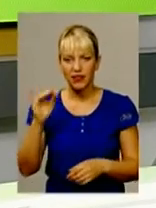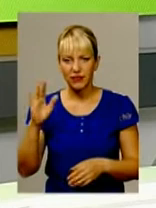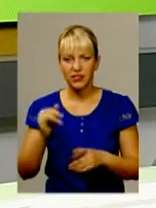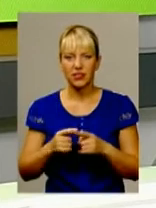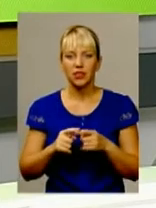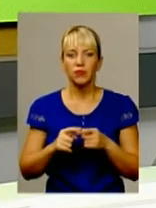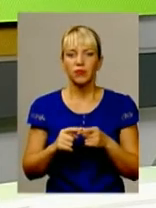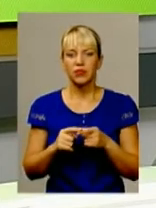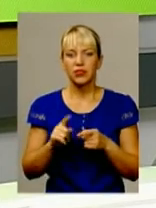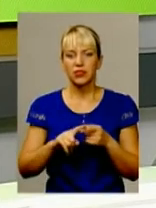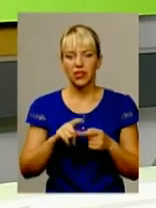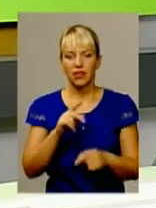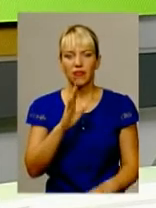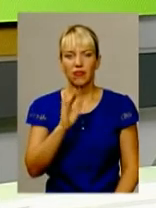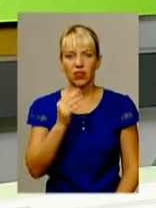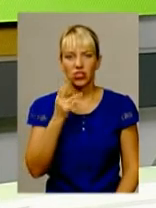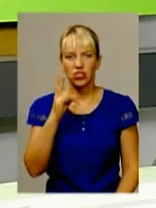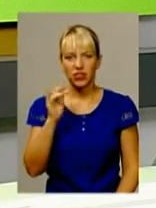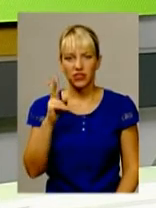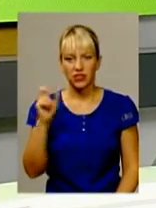Революції Гідності, це Наталія Вішнівська,